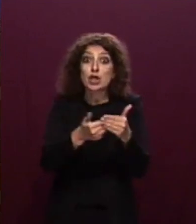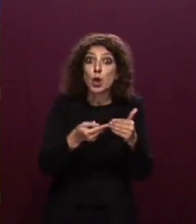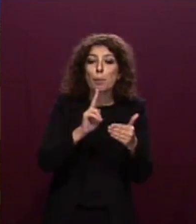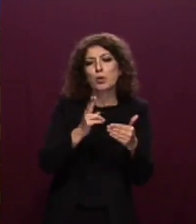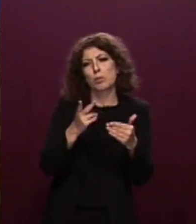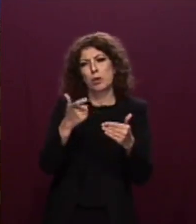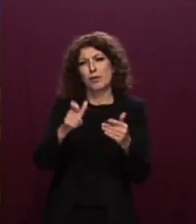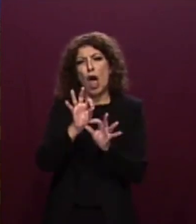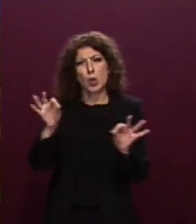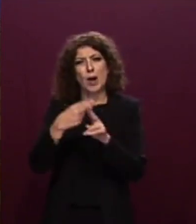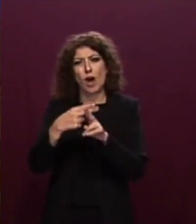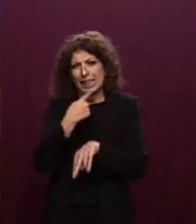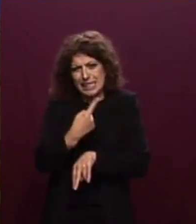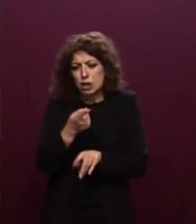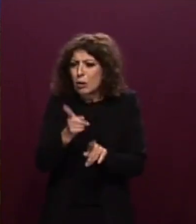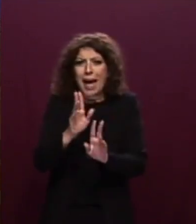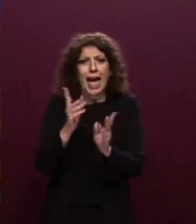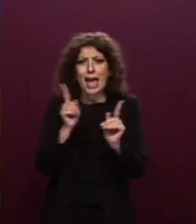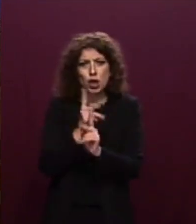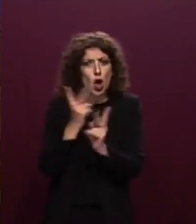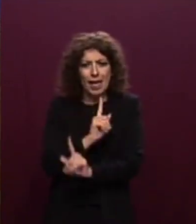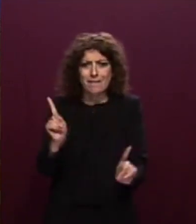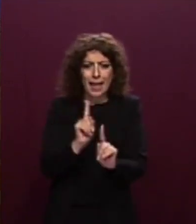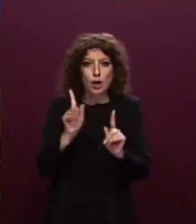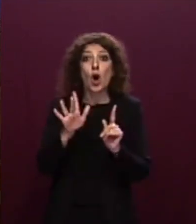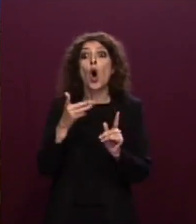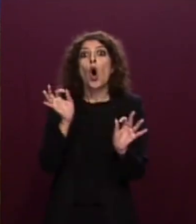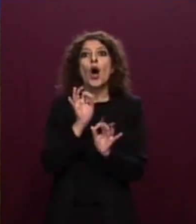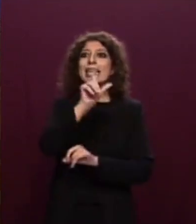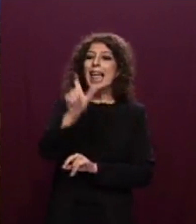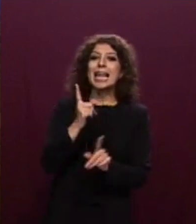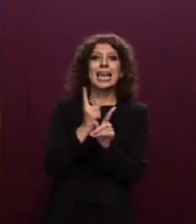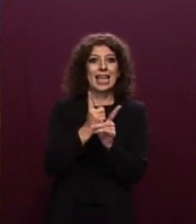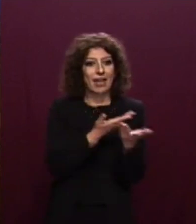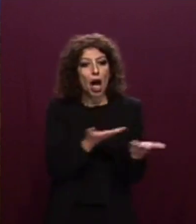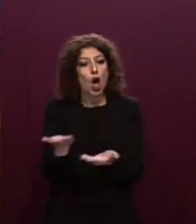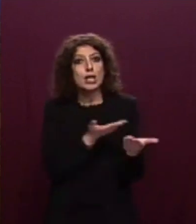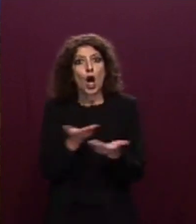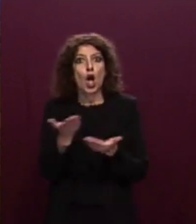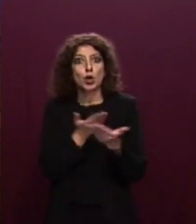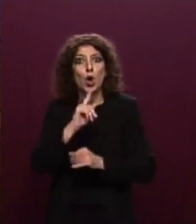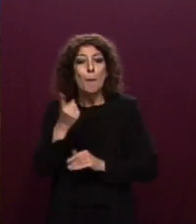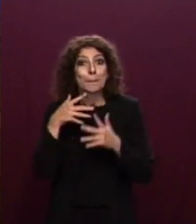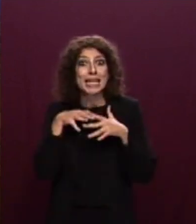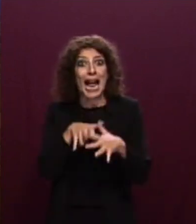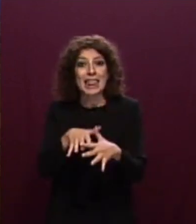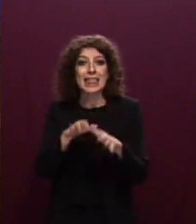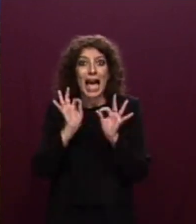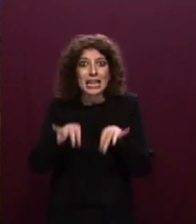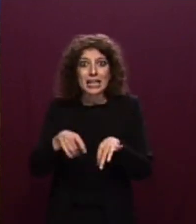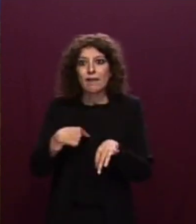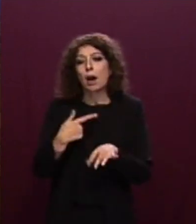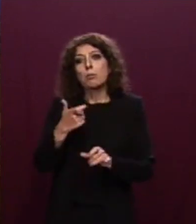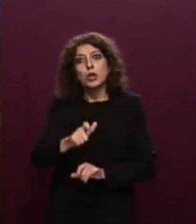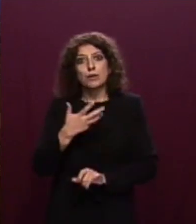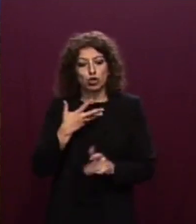dice, e conseguentemente che l'Italia debba farsi carico di tutti i migranti che vengono portati nelle nostre acque territoriali da setti navali privati,